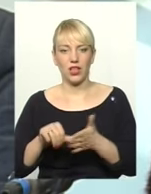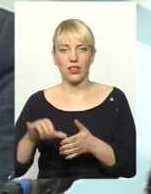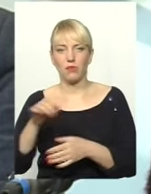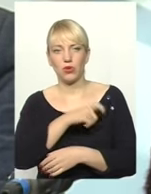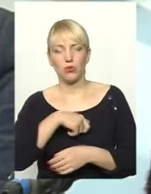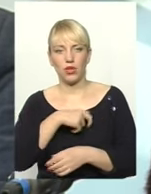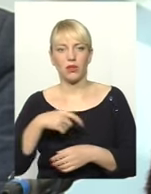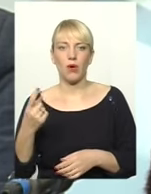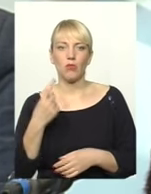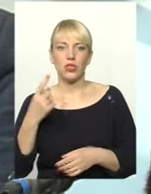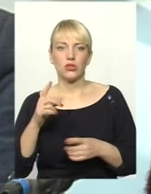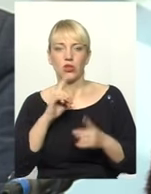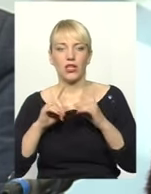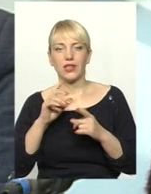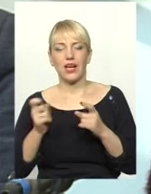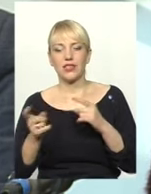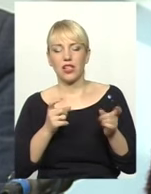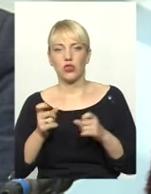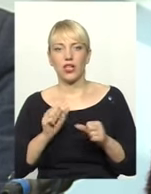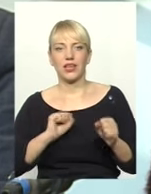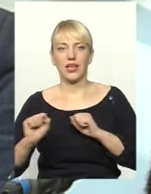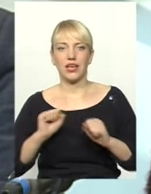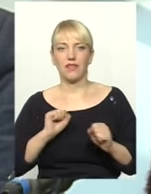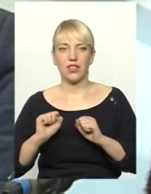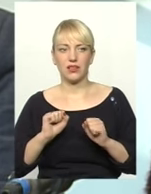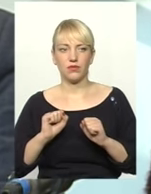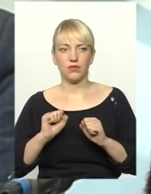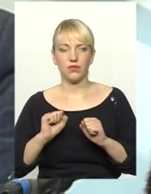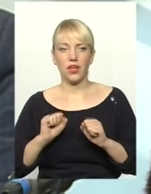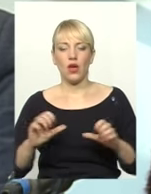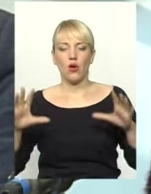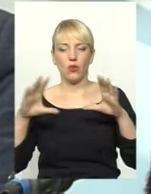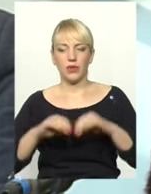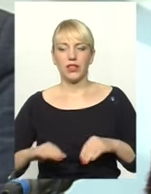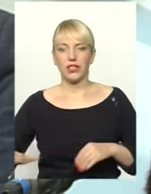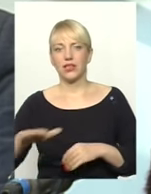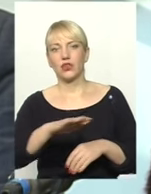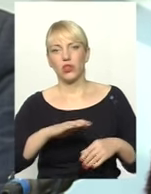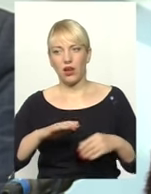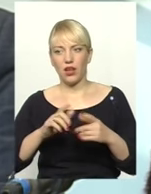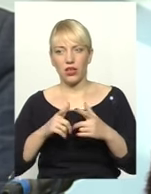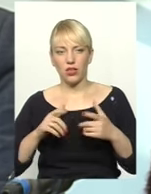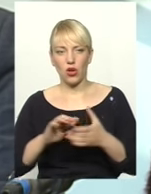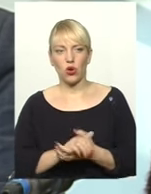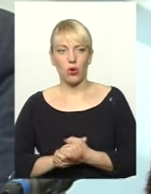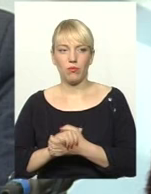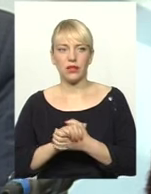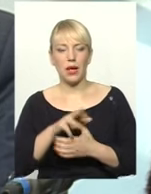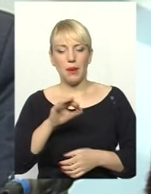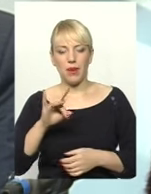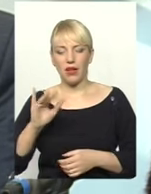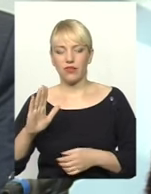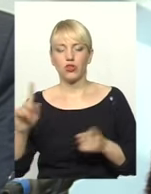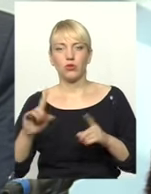обласної ради, а залучати і керівників об'єднаних територіальних громад, мерів міста, щоб була більш